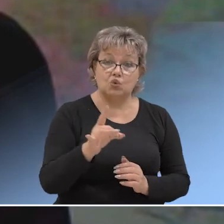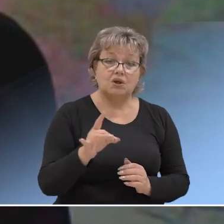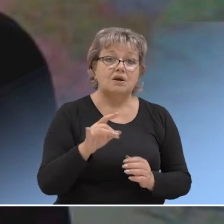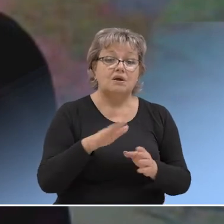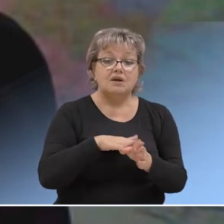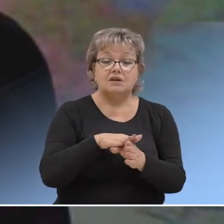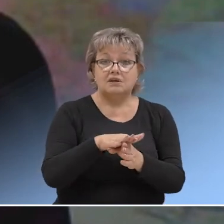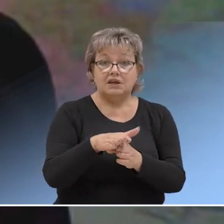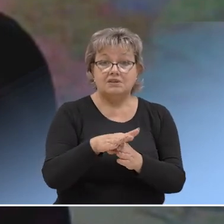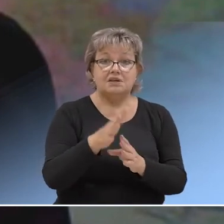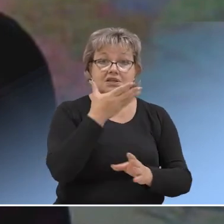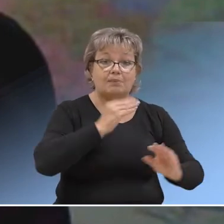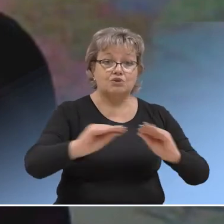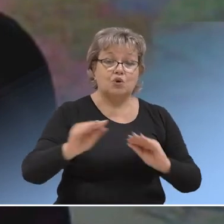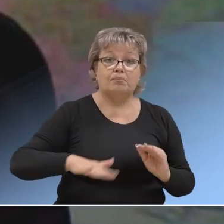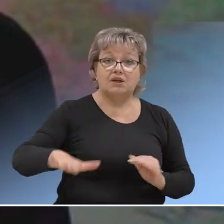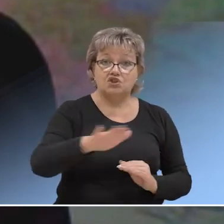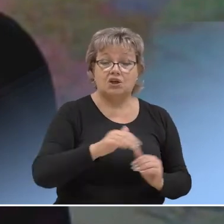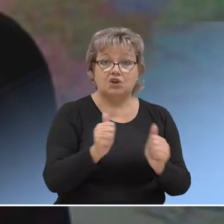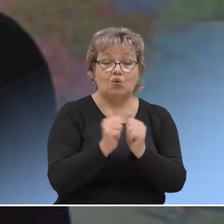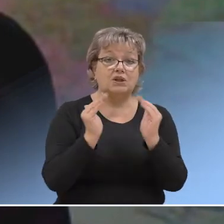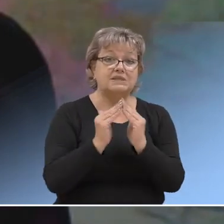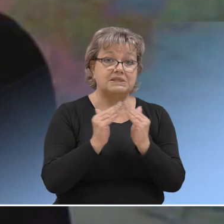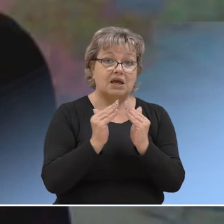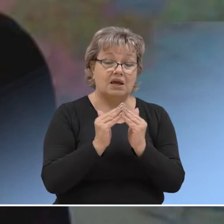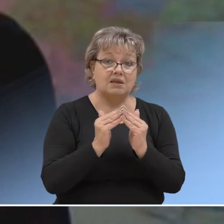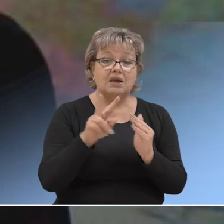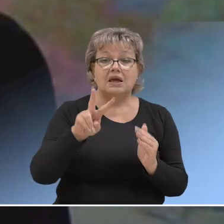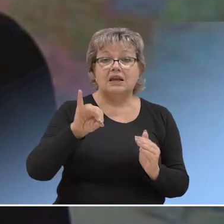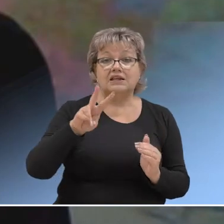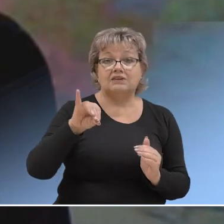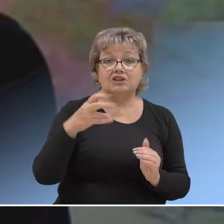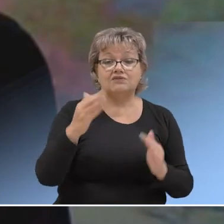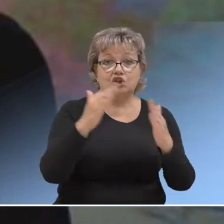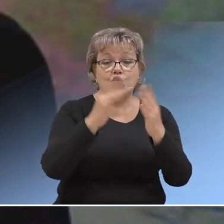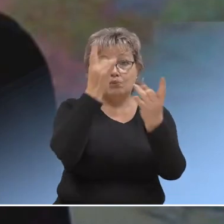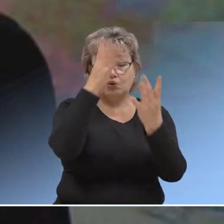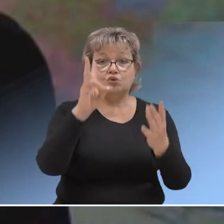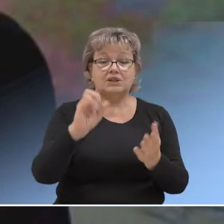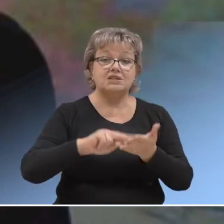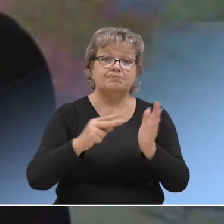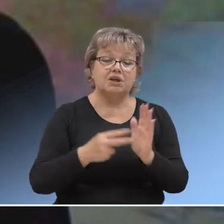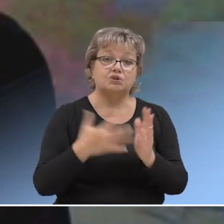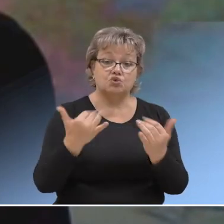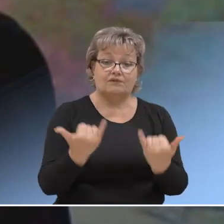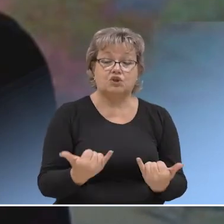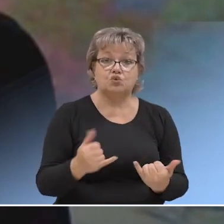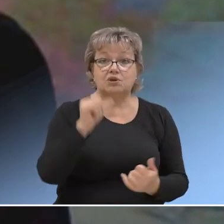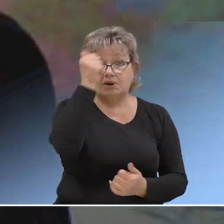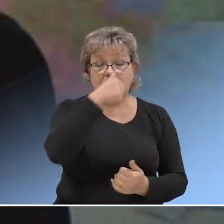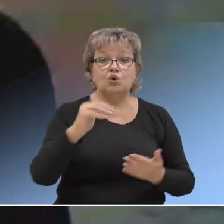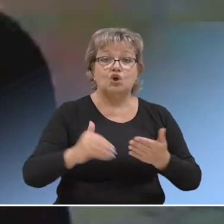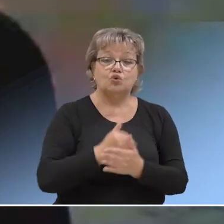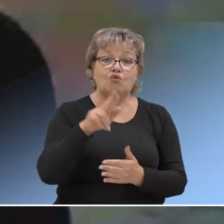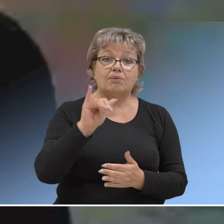реализация обустройства площадки около здания Литвиновского дома культуры в рамках национального проекта уже в текущем